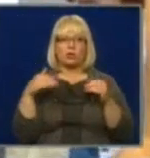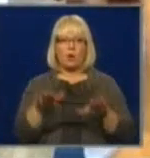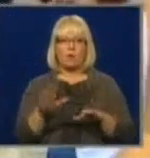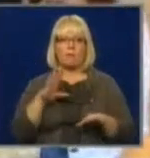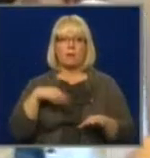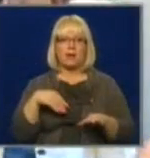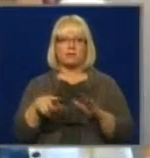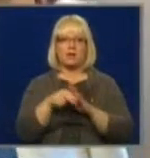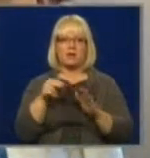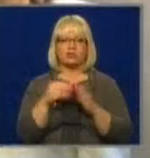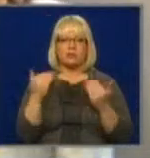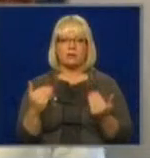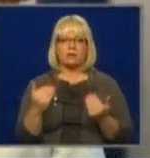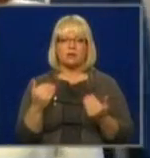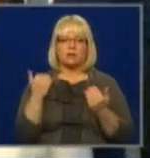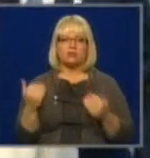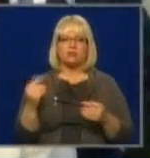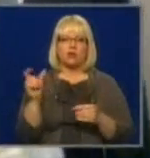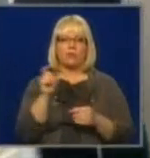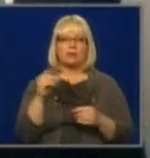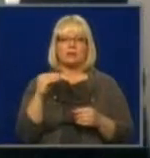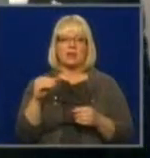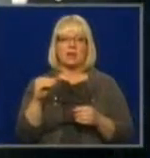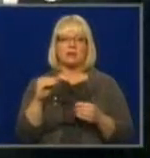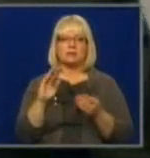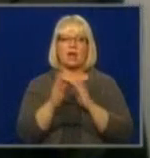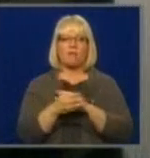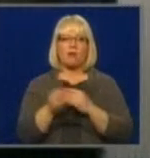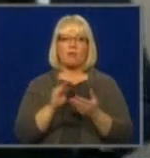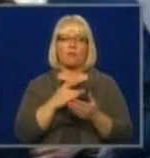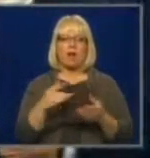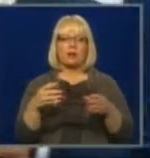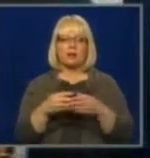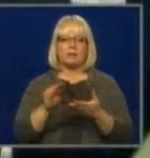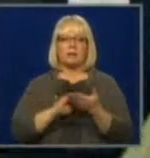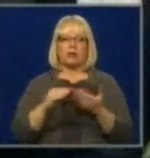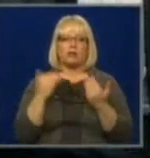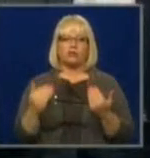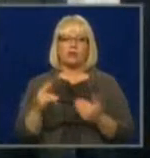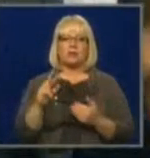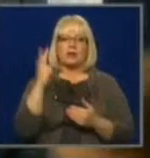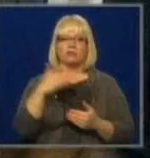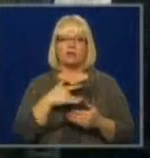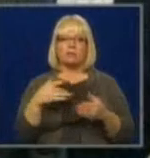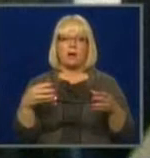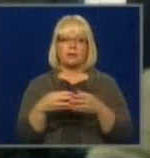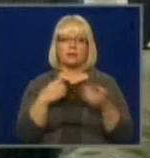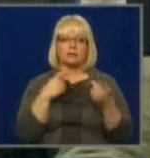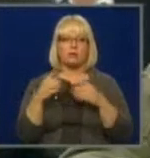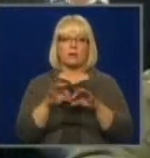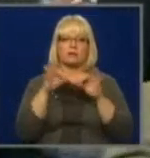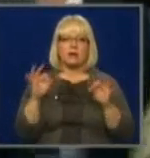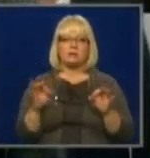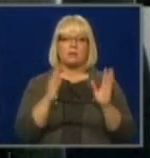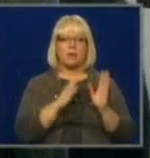pēcvēlēšana dienas pirmajās sarunās? Zatler Reforma partijas bija vienotība un šeit notiek jau šodien trešās partijas sarunas, bet sāksim ar visu